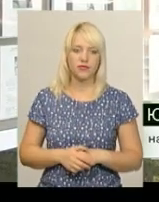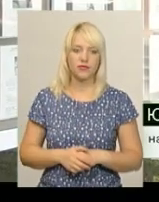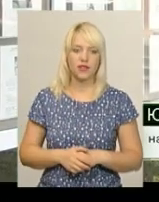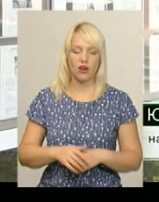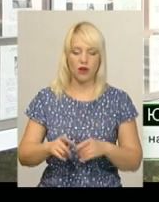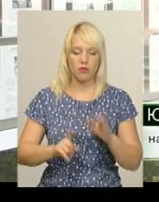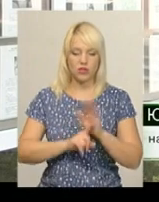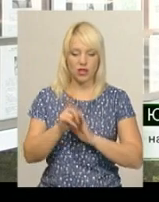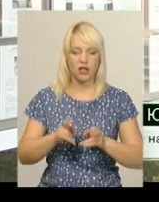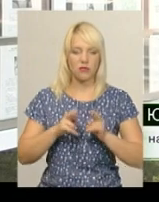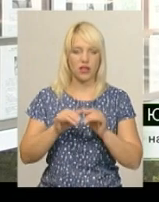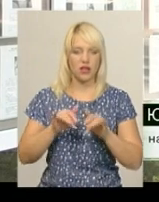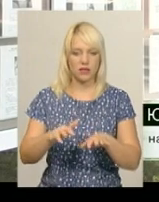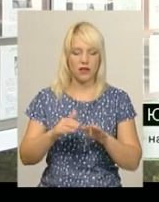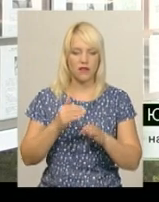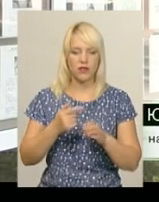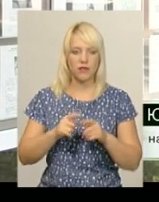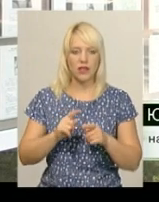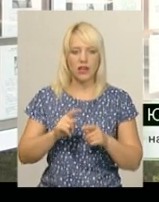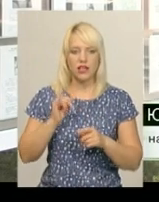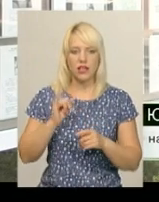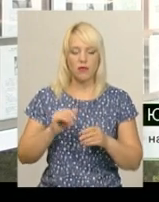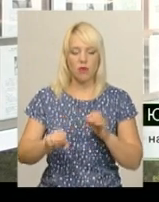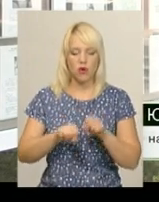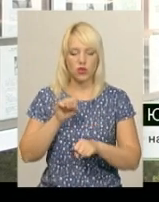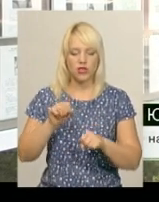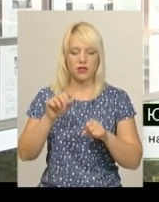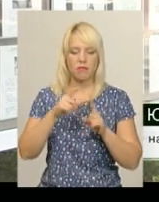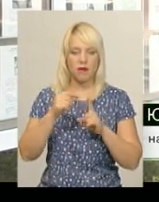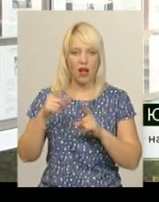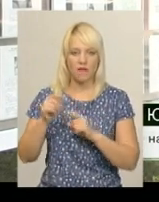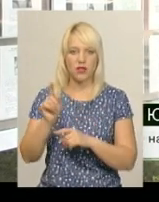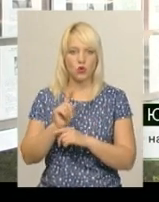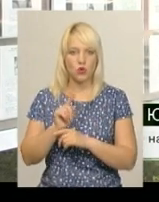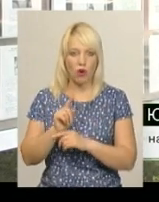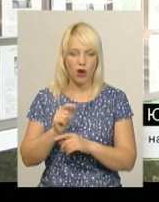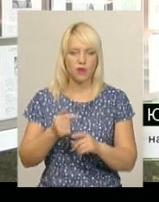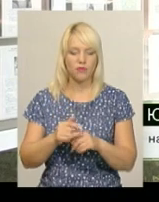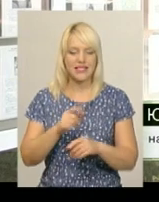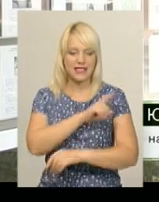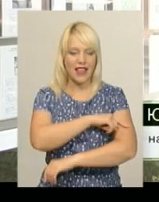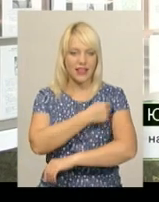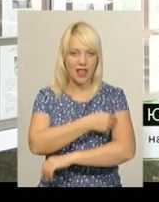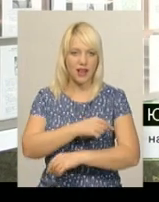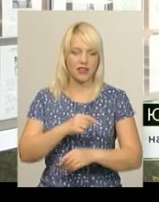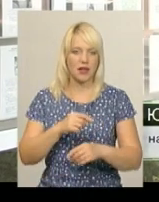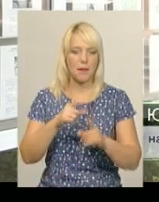провадження за статтєю 325 частиною 1, порушення санітарних правил і норм.